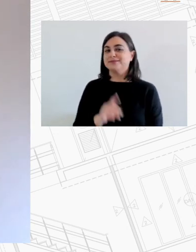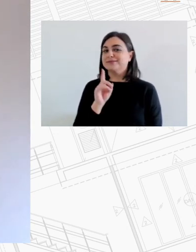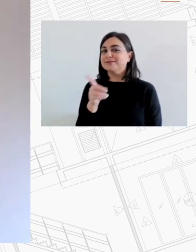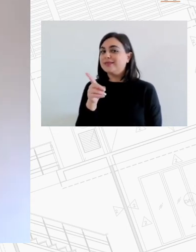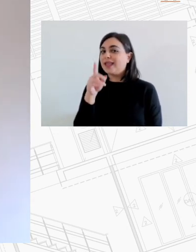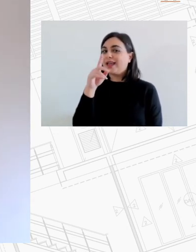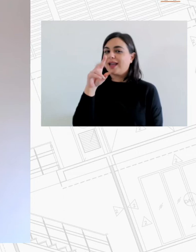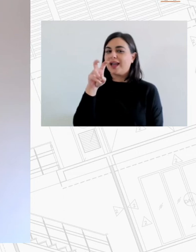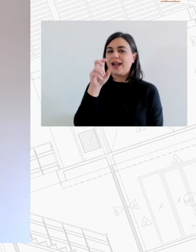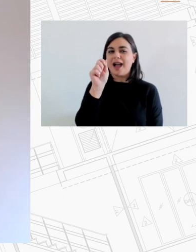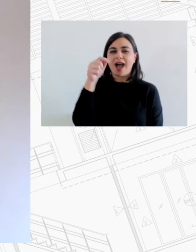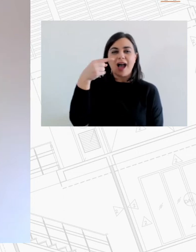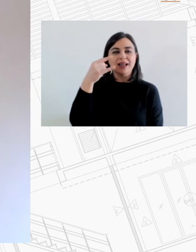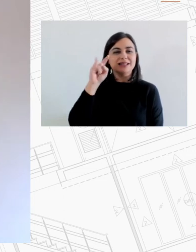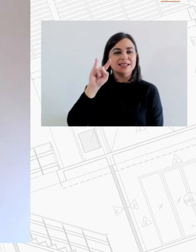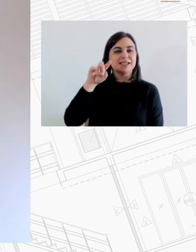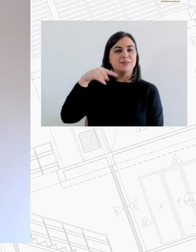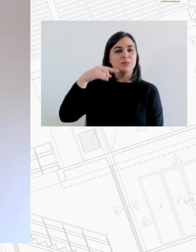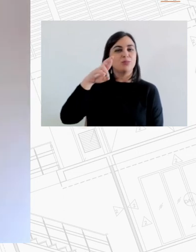Κύριε Χατζημπροκοπή μου θέλετε να πείτε κάτι εσείς γι' αυτό